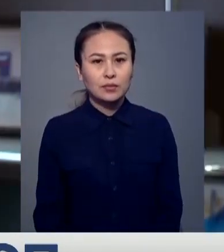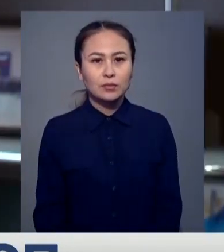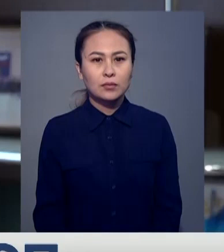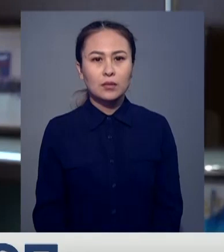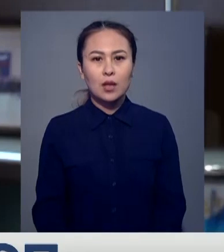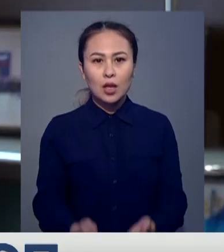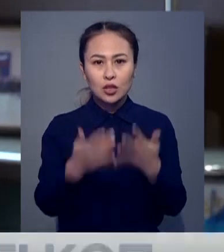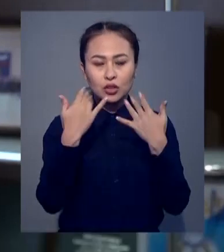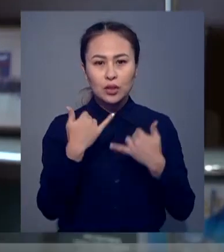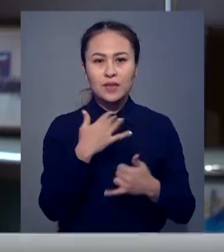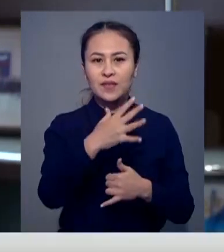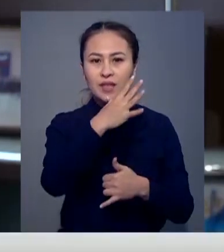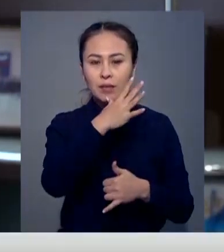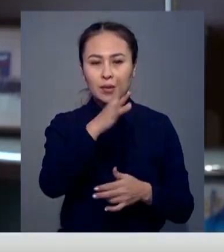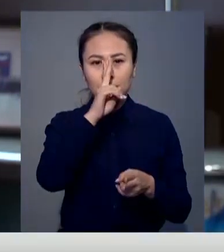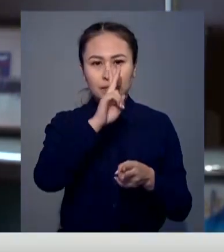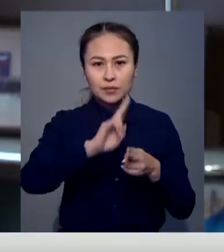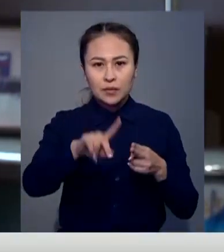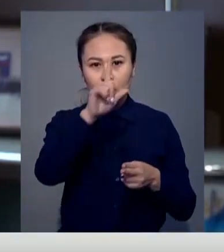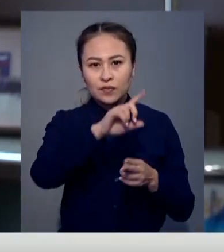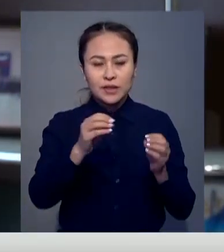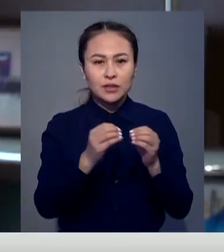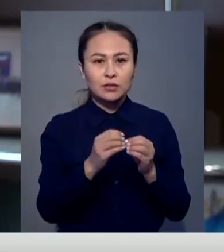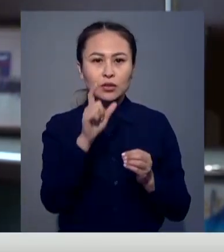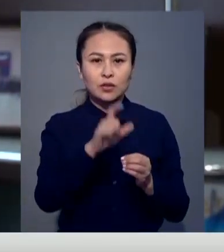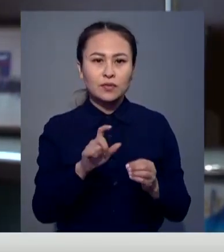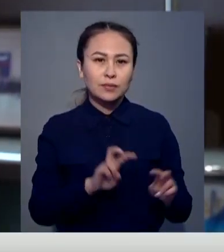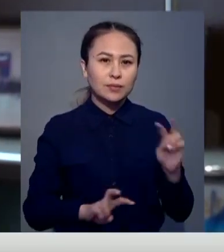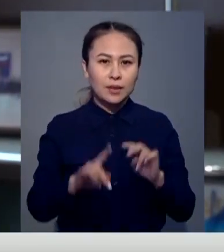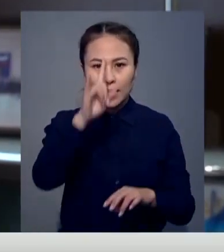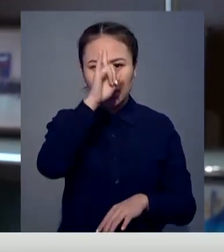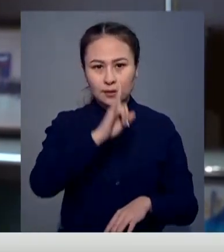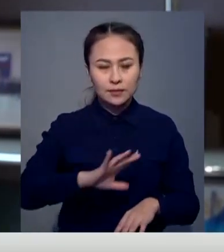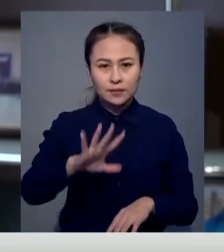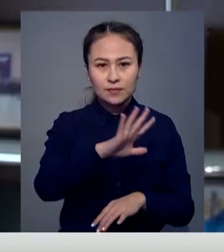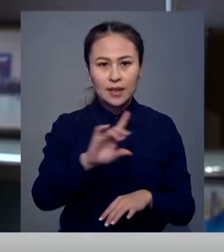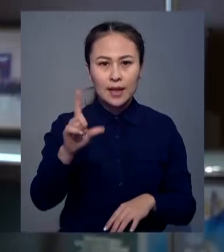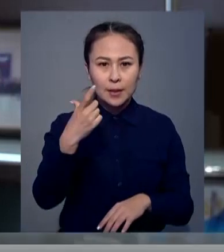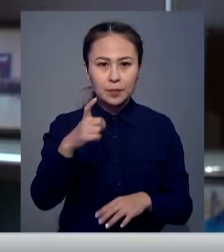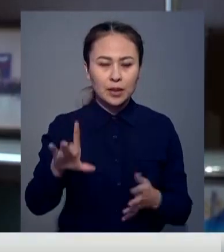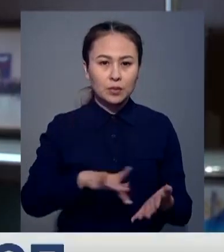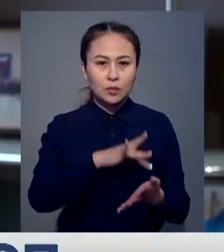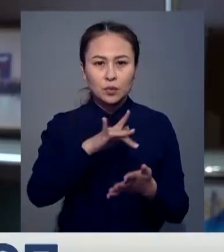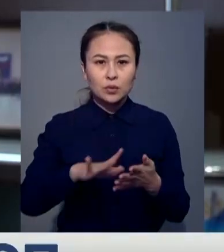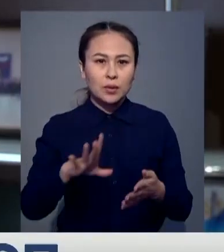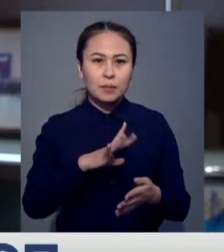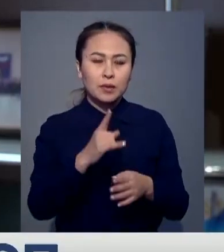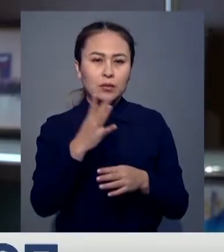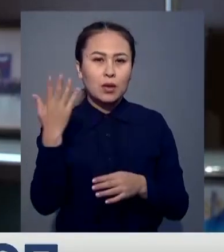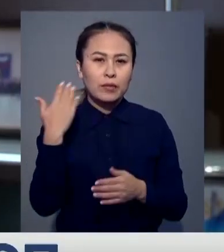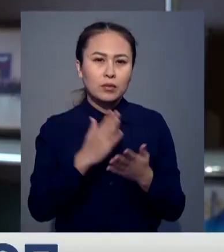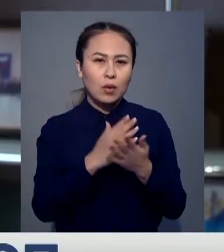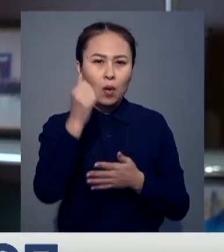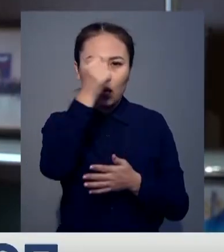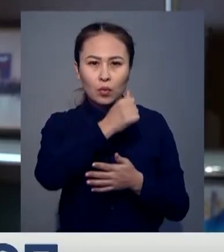Бүгінгі таңда қабарсыз кеткен ондан амдыз дейстіріп жатырмыз. Қазақстан бойынша, мұна тұрған екі басыз қаласы бойынша бірнеше жылдан бірі